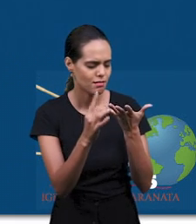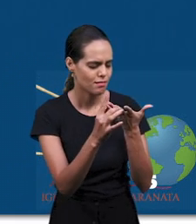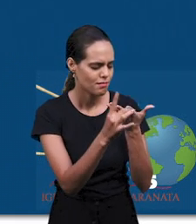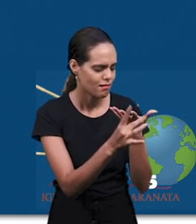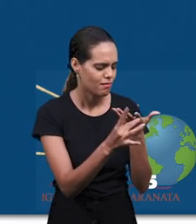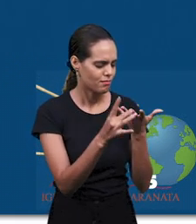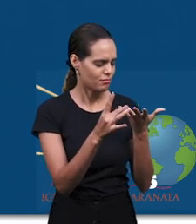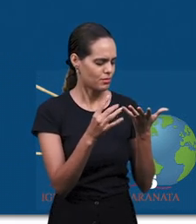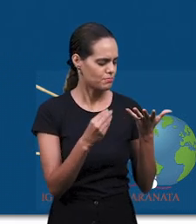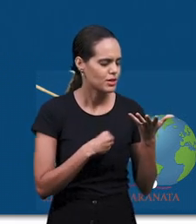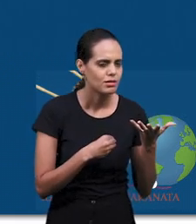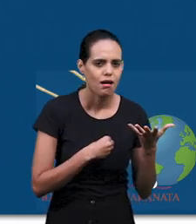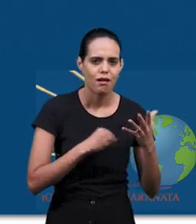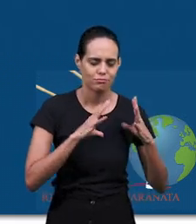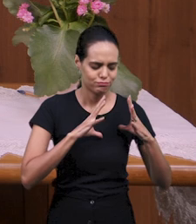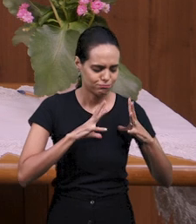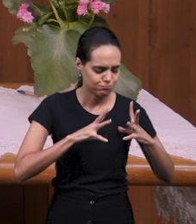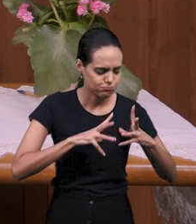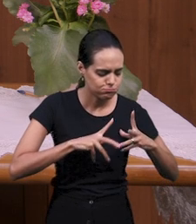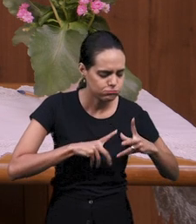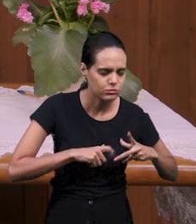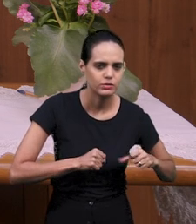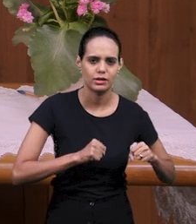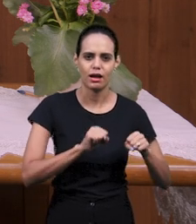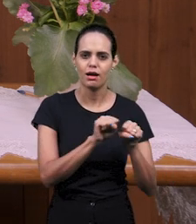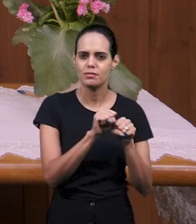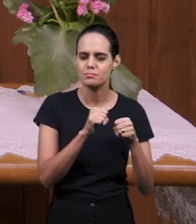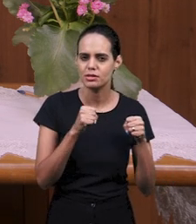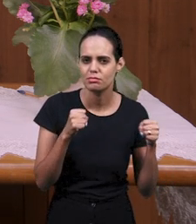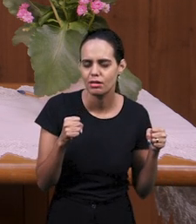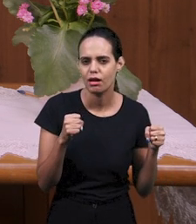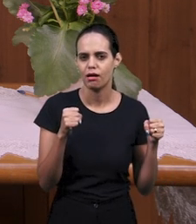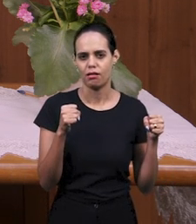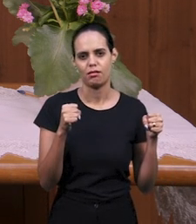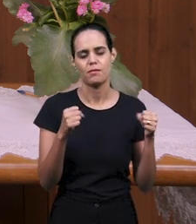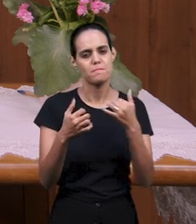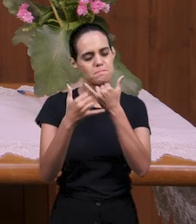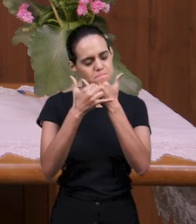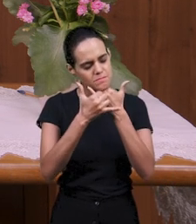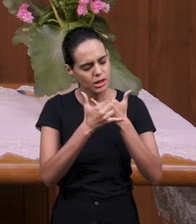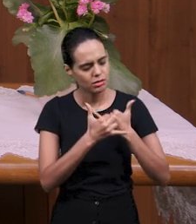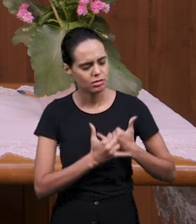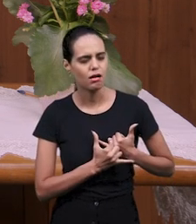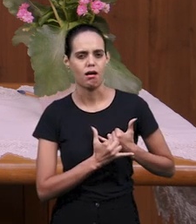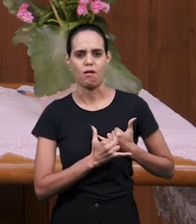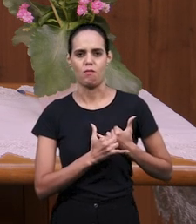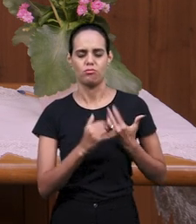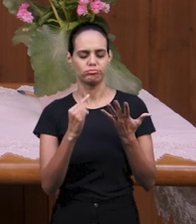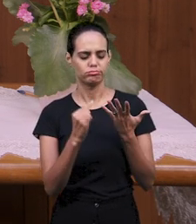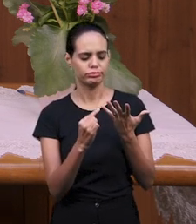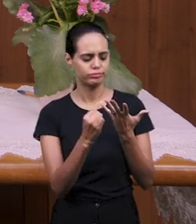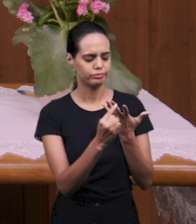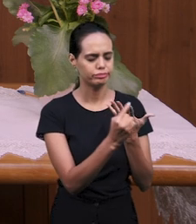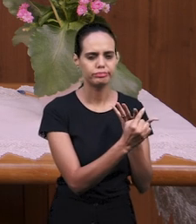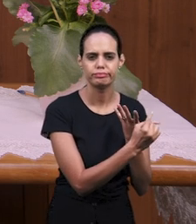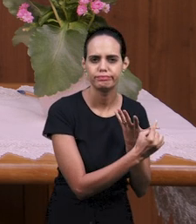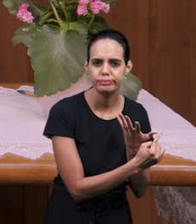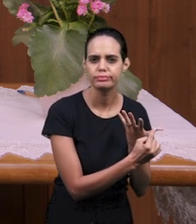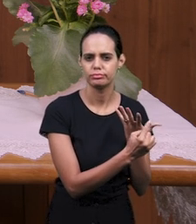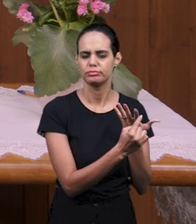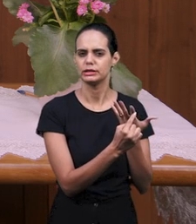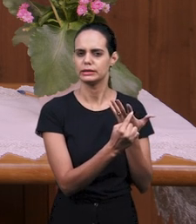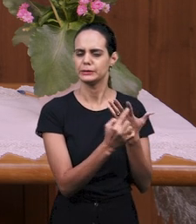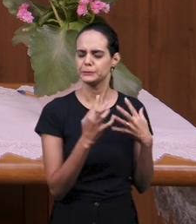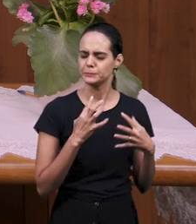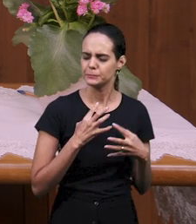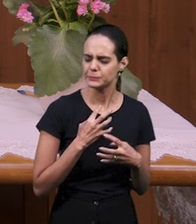Неправедности. Он простит нас и освободит нас. Он очистит нас от всякой горечи,